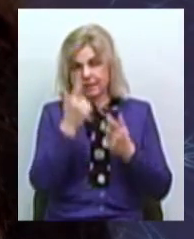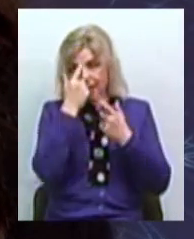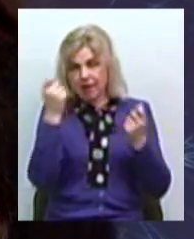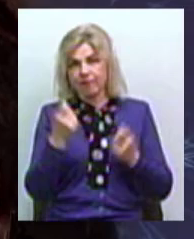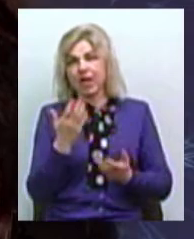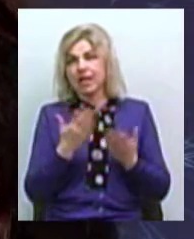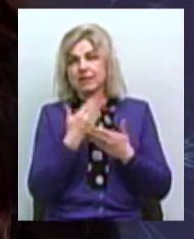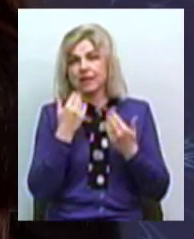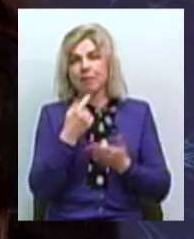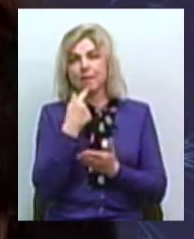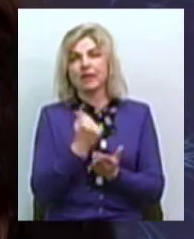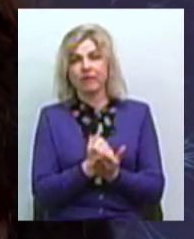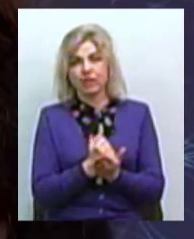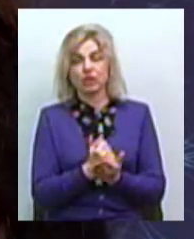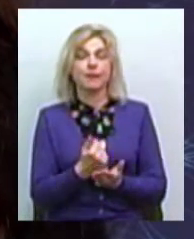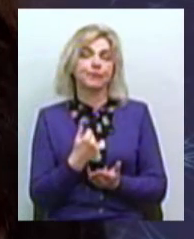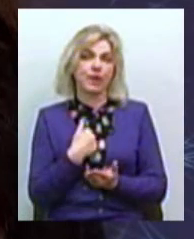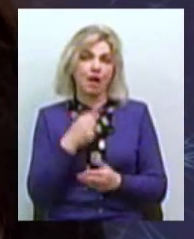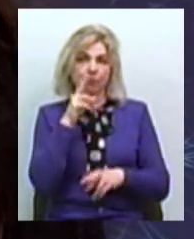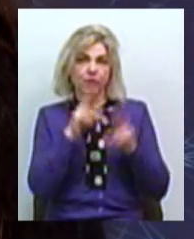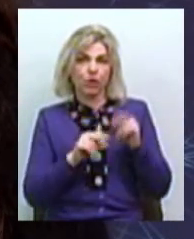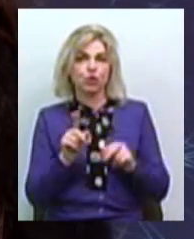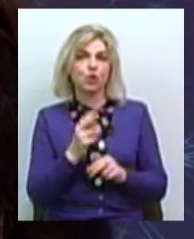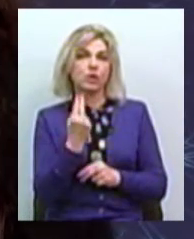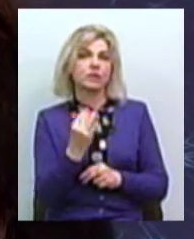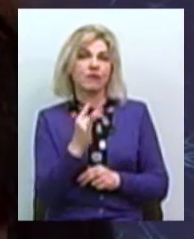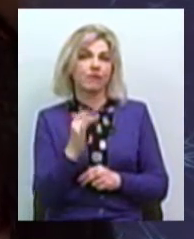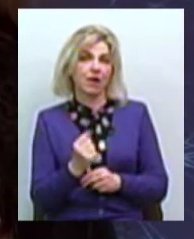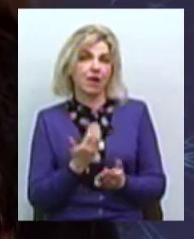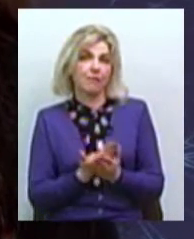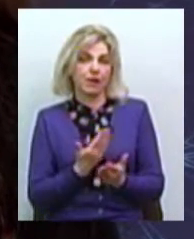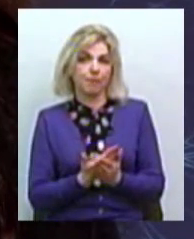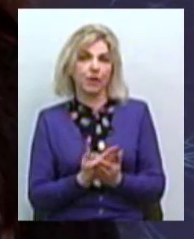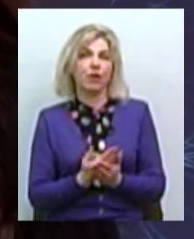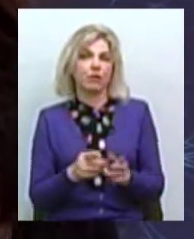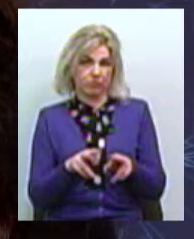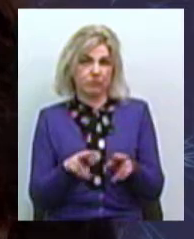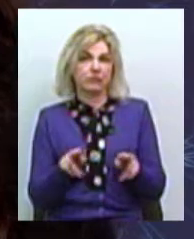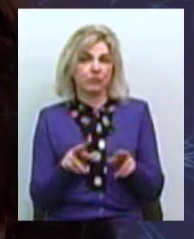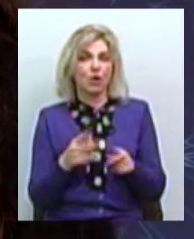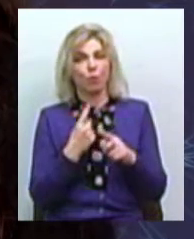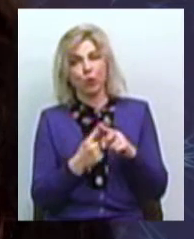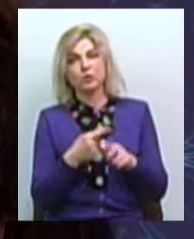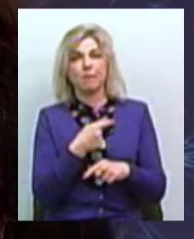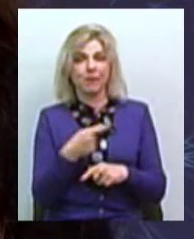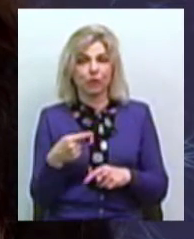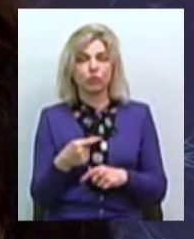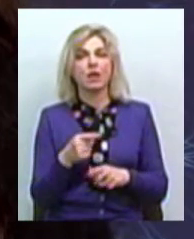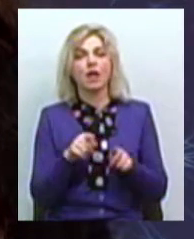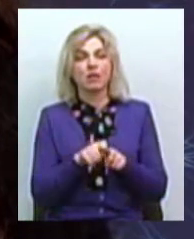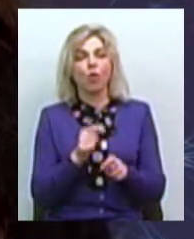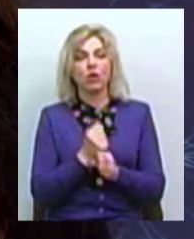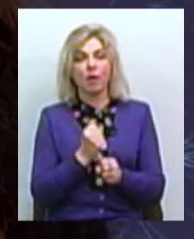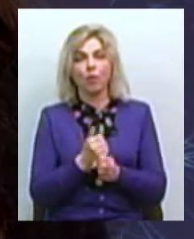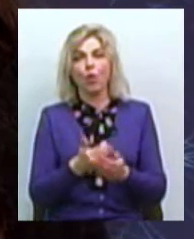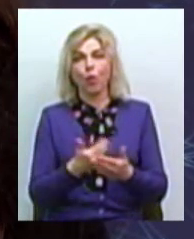підтвердження. Але сподіваюся, що приблизно цифра є близько того, плюс-мінус, адже як такої роботи від